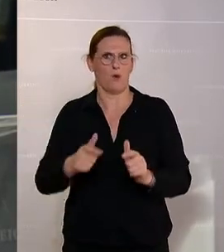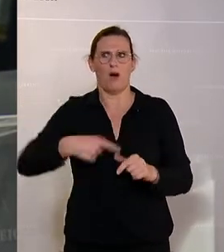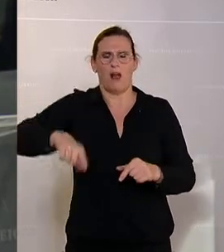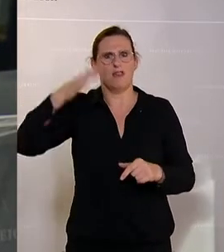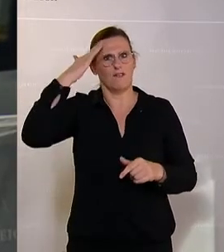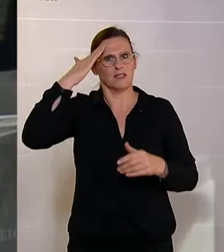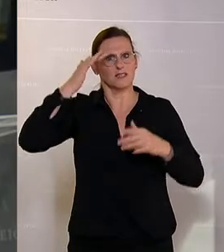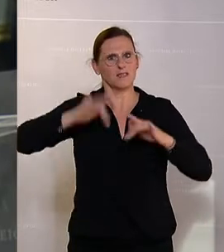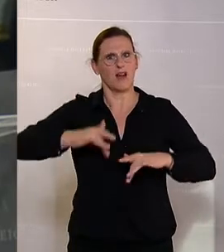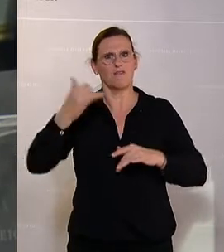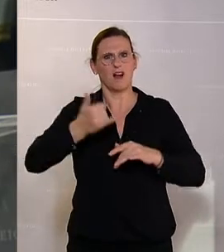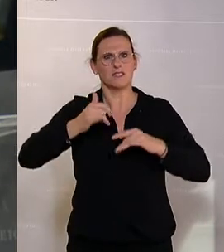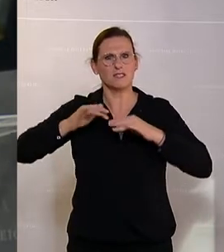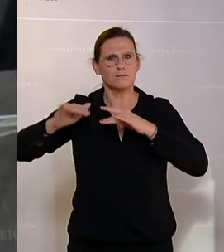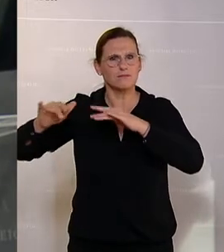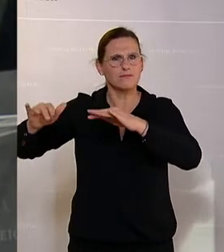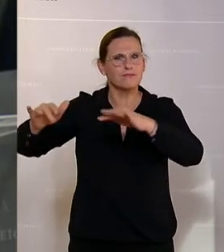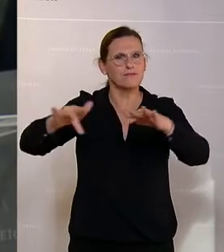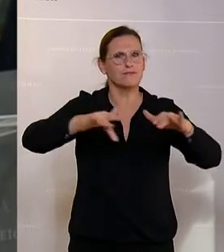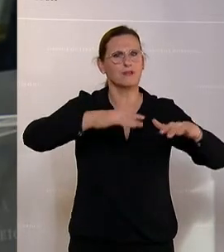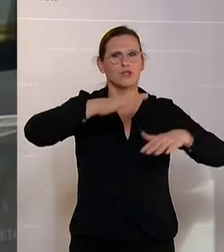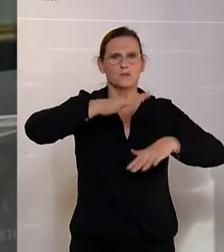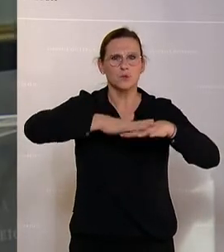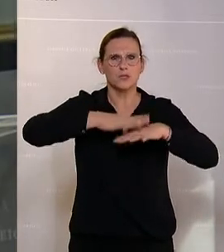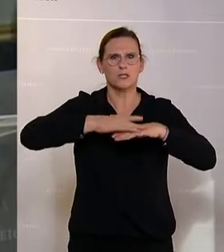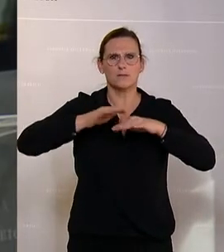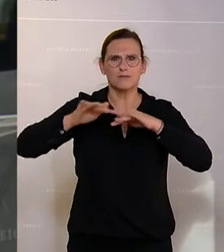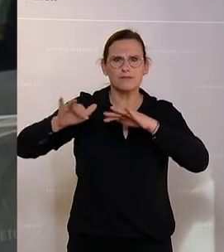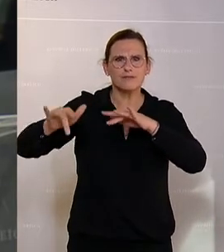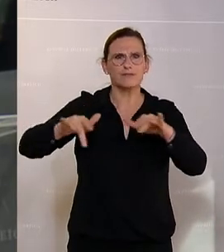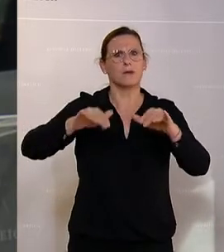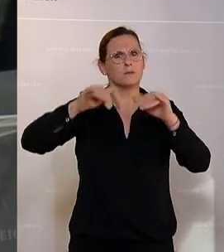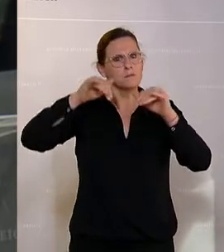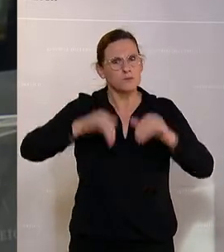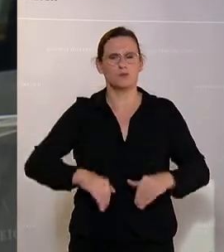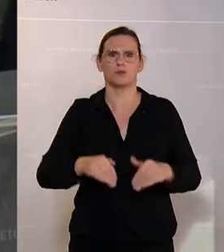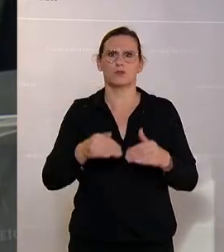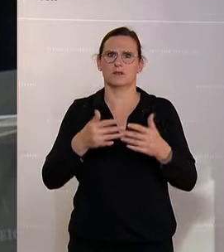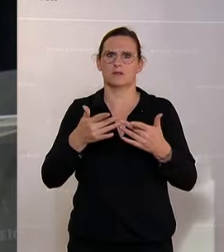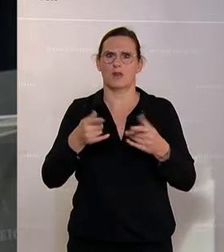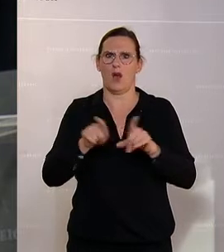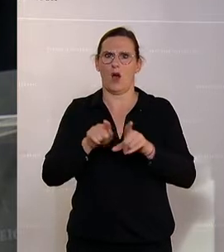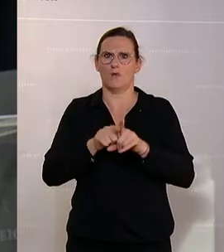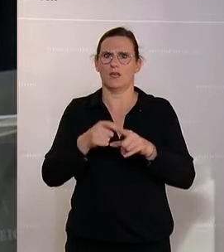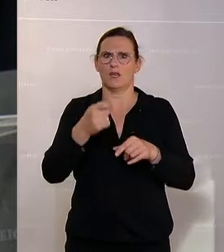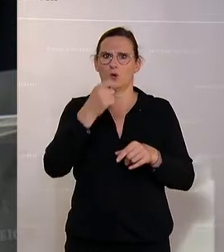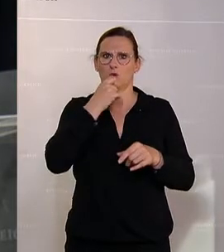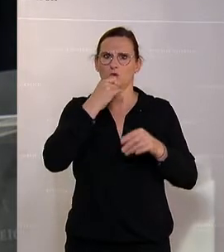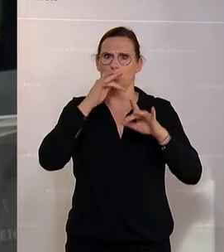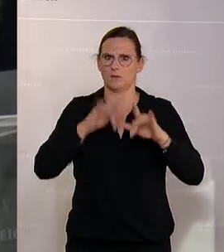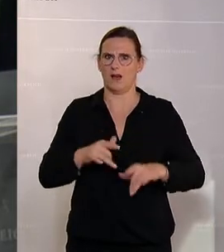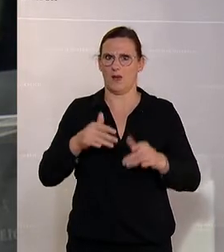verschmutzt unsere Gewässer, verschmutzt unser Meer und muss endlich im Konsum reduziert werden.